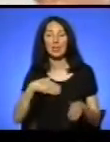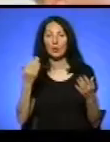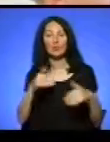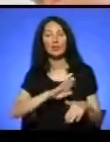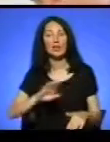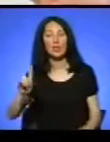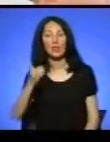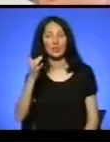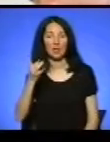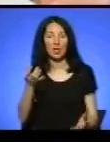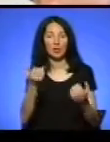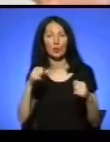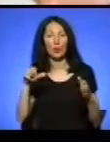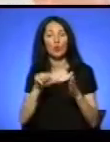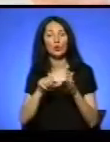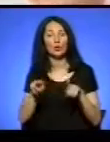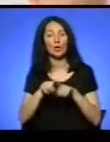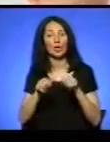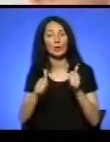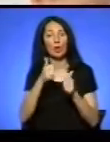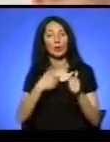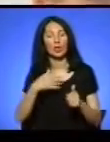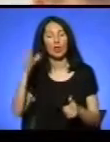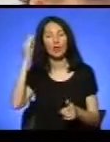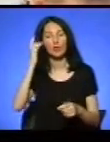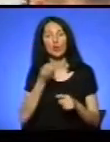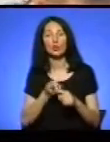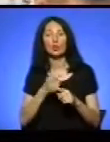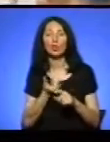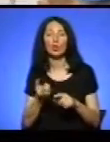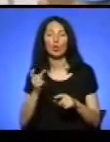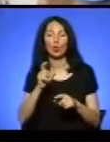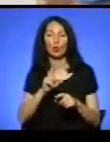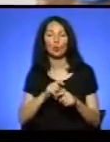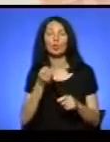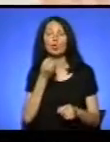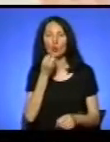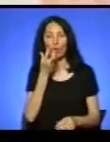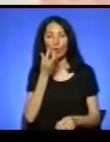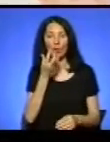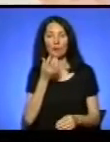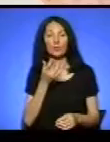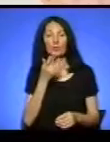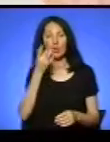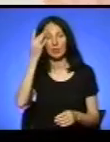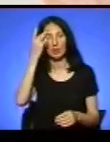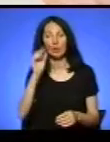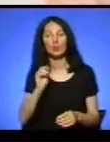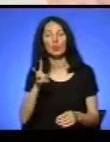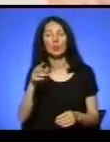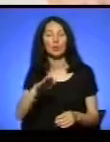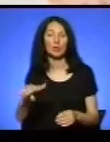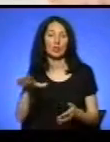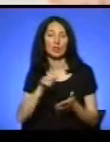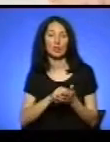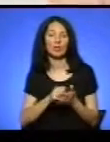приймаємо участь в таких змаганнях і я рахую, що це дуже добре. Літом, ну, чим їх зайняти,